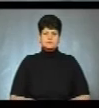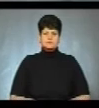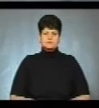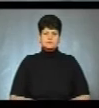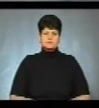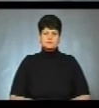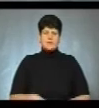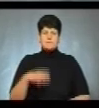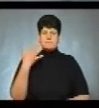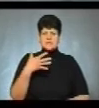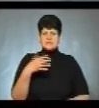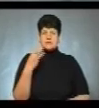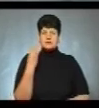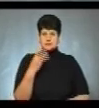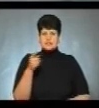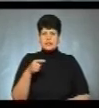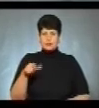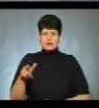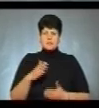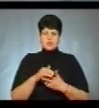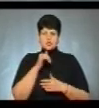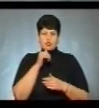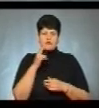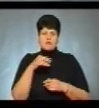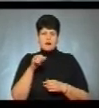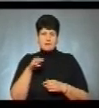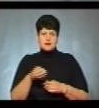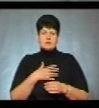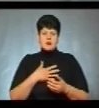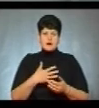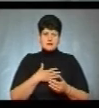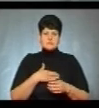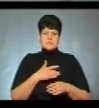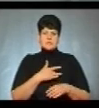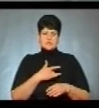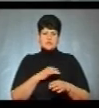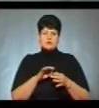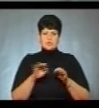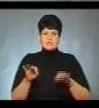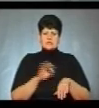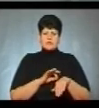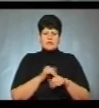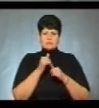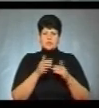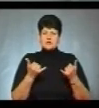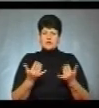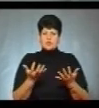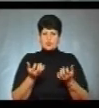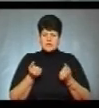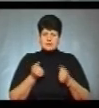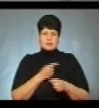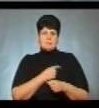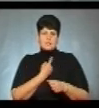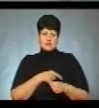53 тернополян, які мають цукровий діабет, астму і серцево-судинні захворювання, не змогли сьогодні отримати медичні препарати за